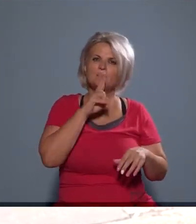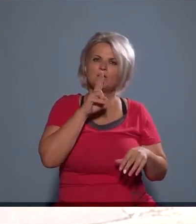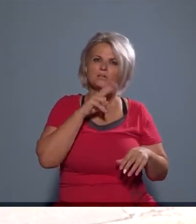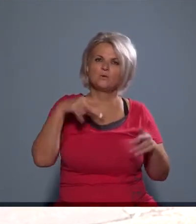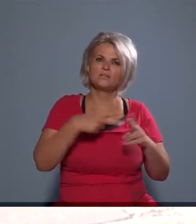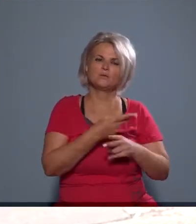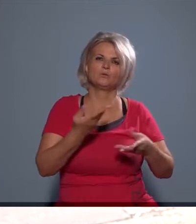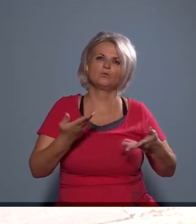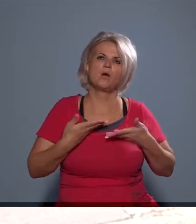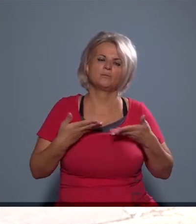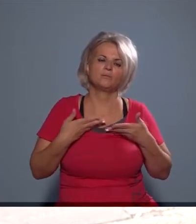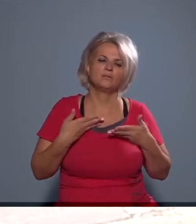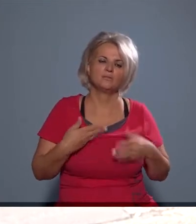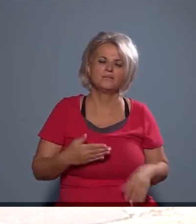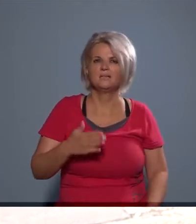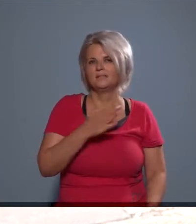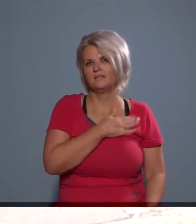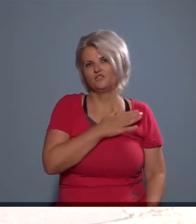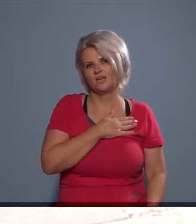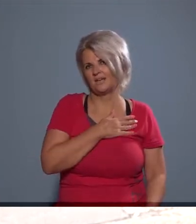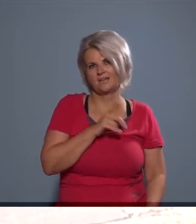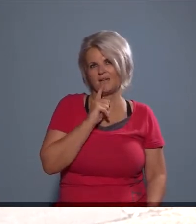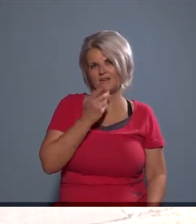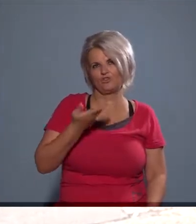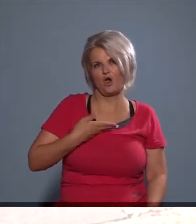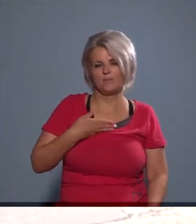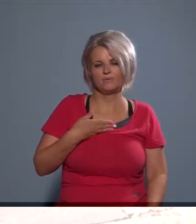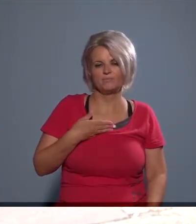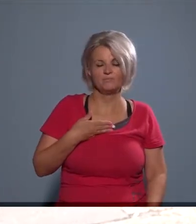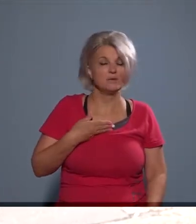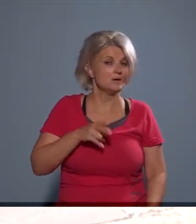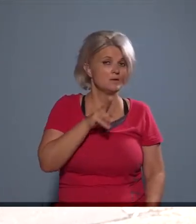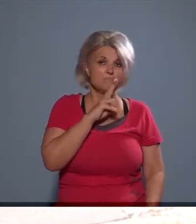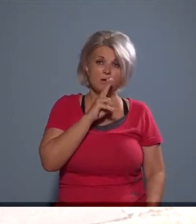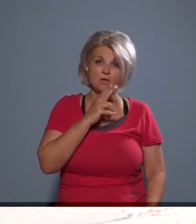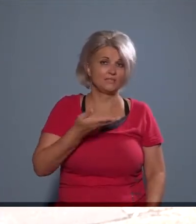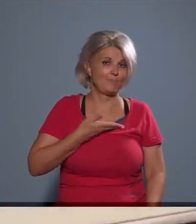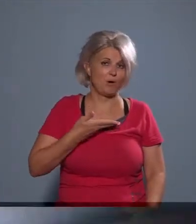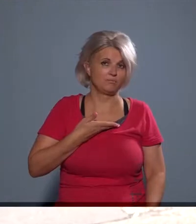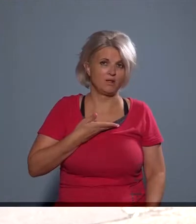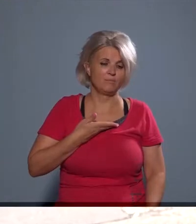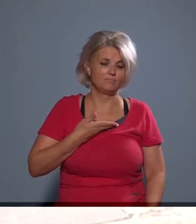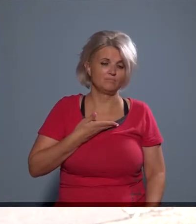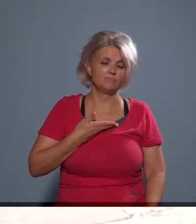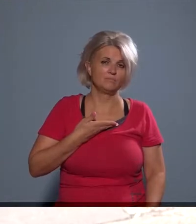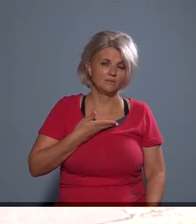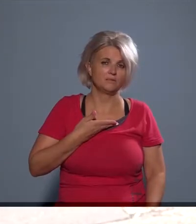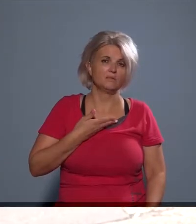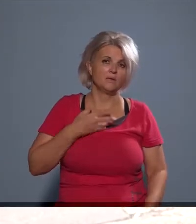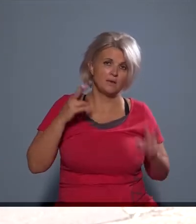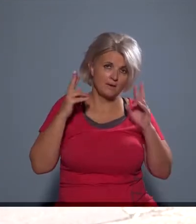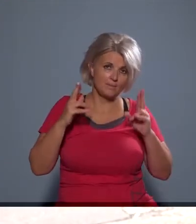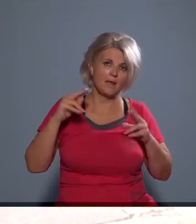panaszokat szoktuk kapni, tehát a dicsértről kevesebb szokott megérkezni hozzánk, de mivel nem mérkezett panasz, én úgy vétélem meg, hogy ezt a lakók